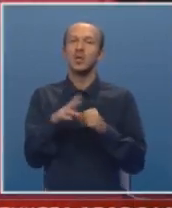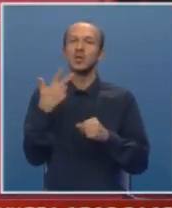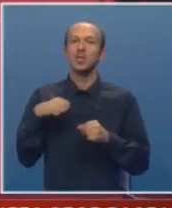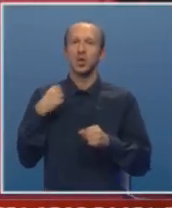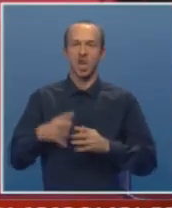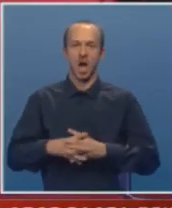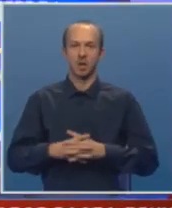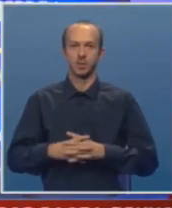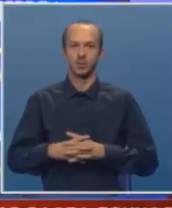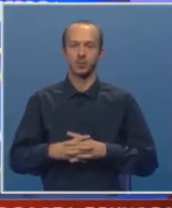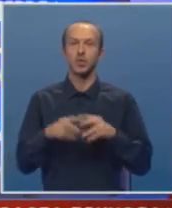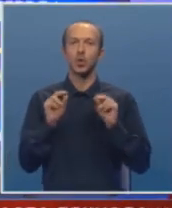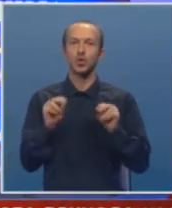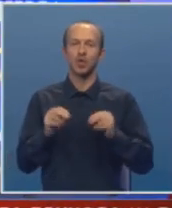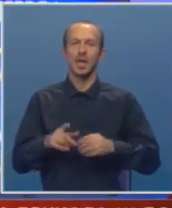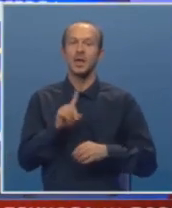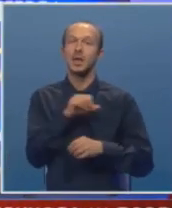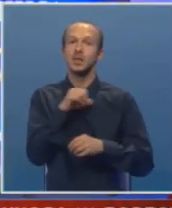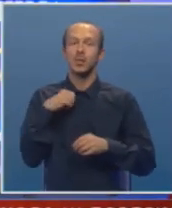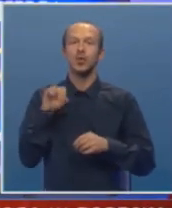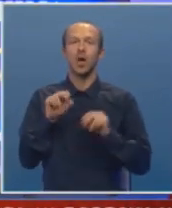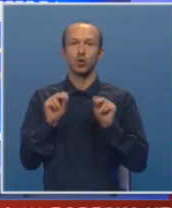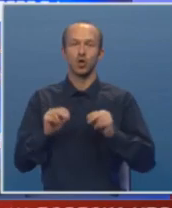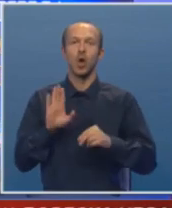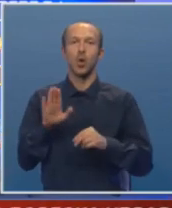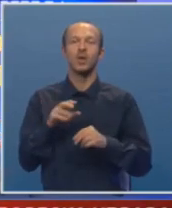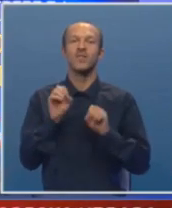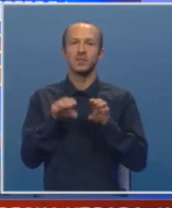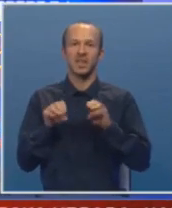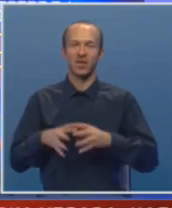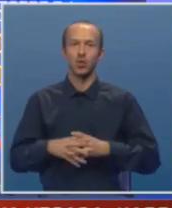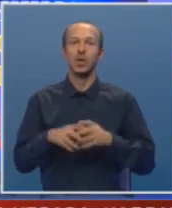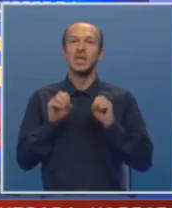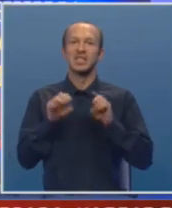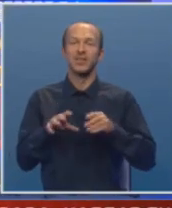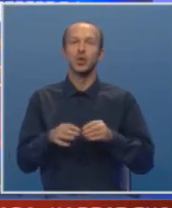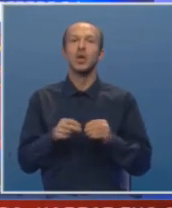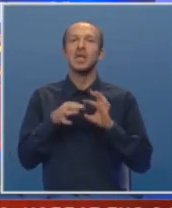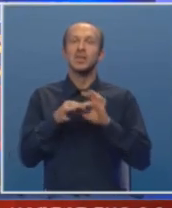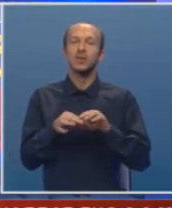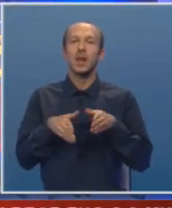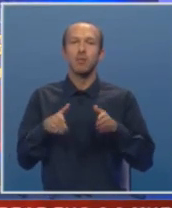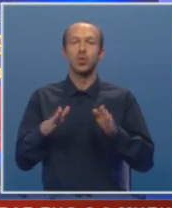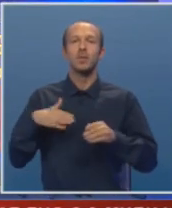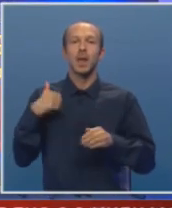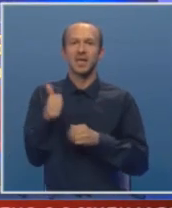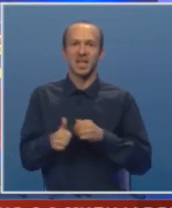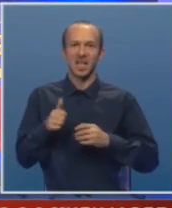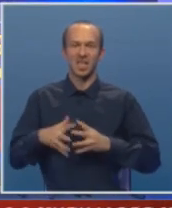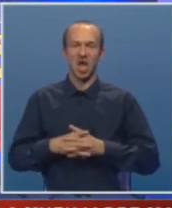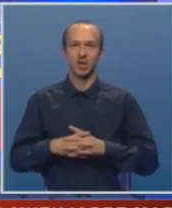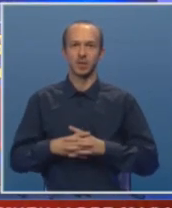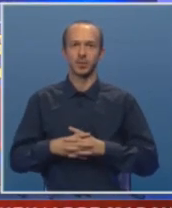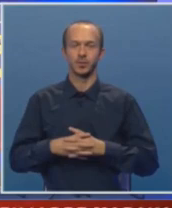godina. Učitelji ne samo da uče, oni vaspitavaju, savjetuju, izvodi na put mlade generacije.